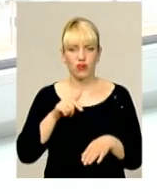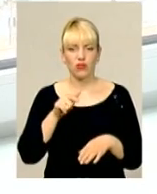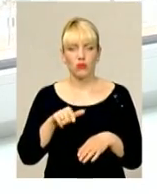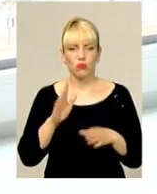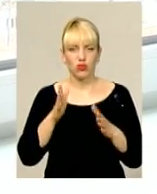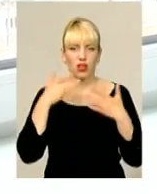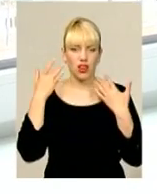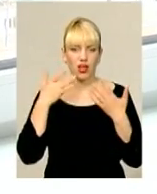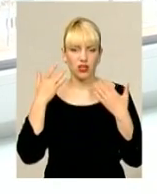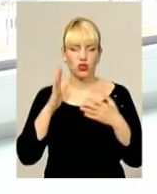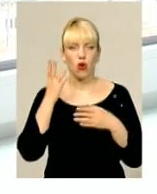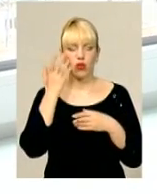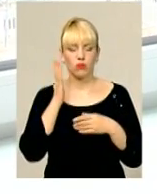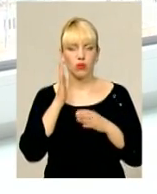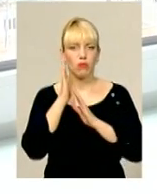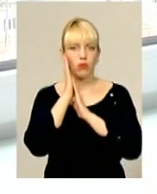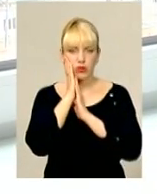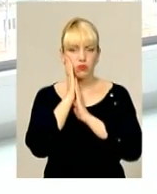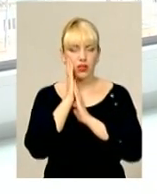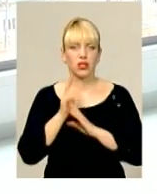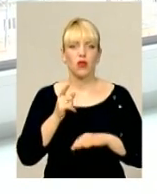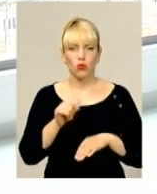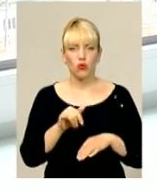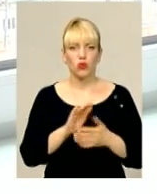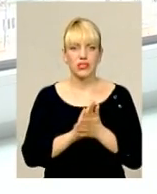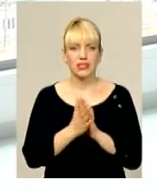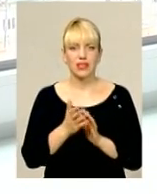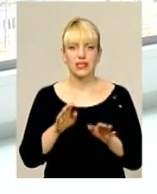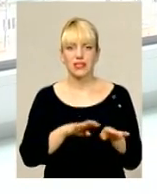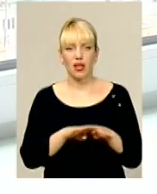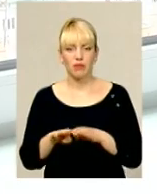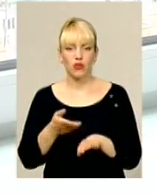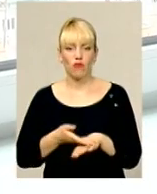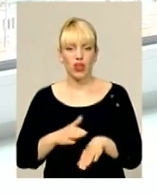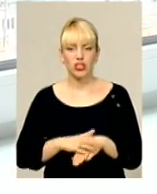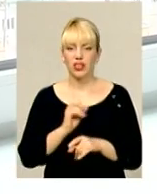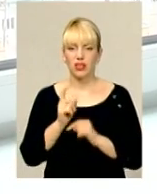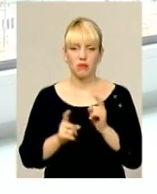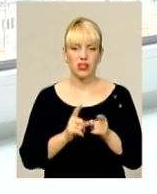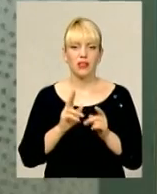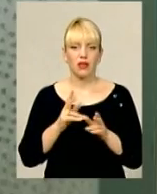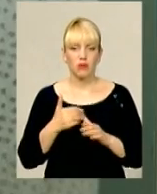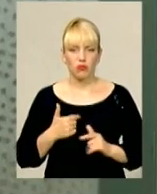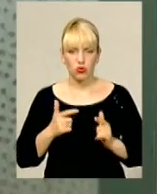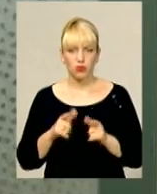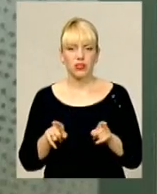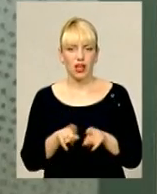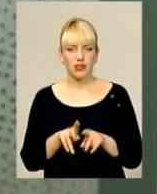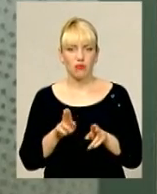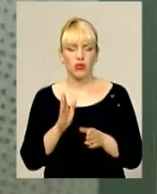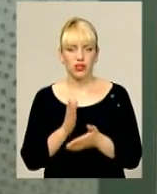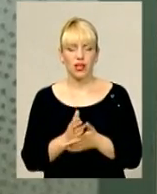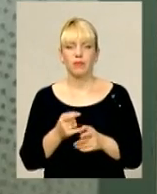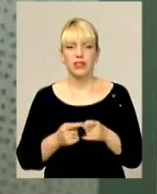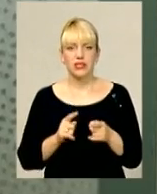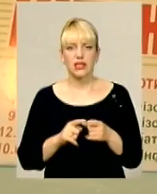йому далекше, щоб він постійно спад. Стан стабільно важкий, він не міняється. Як ми поступили, так ми зараз і є. Перебіг хвороби